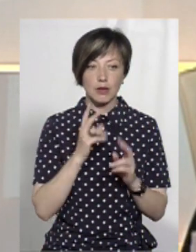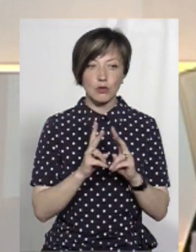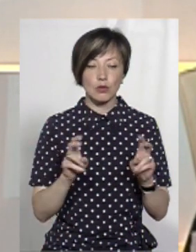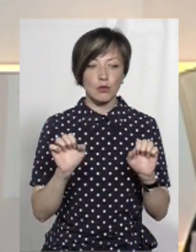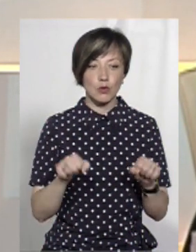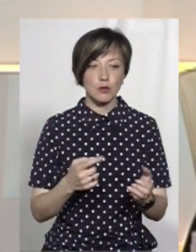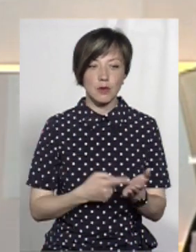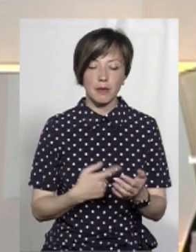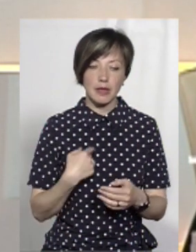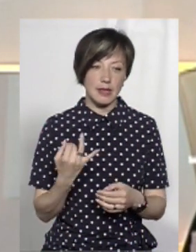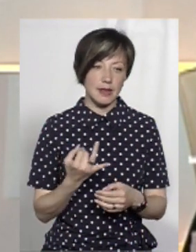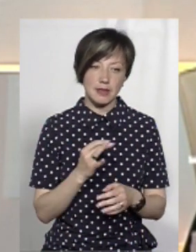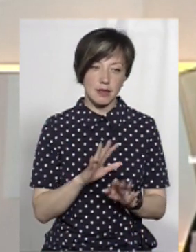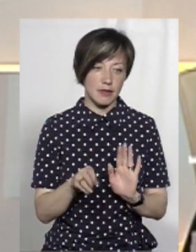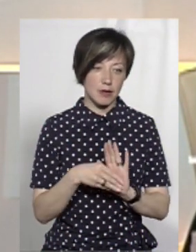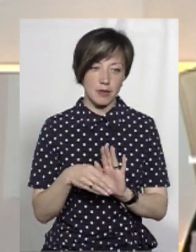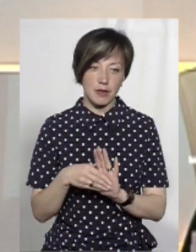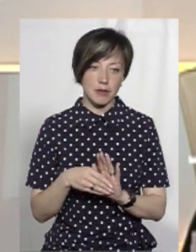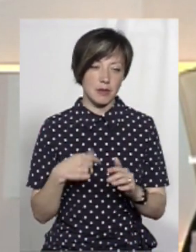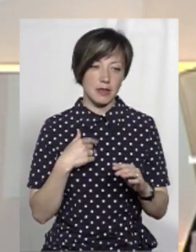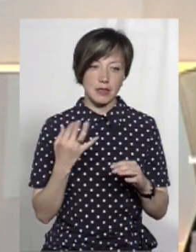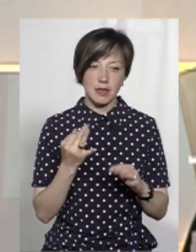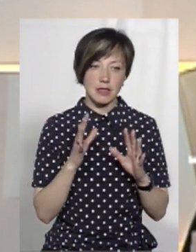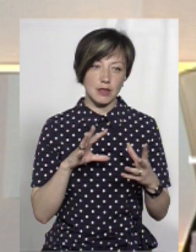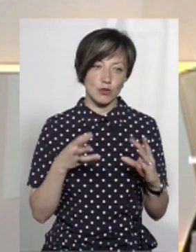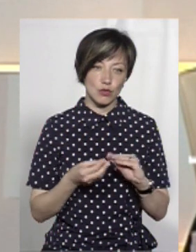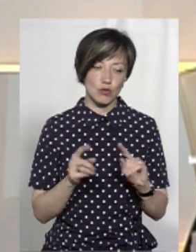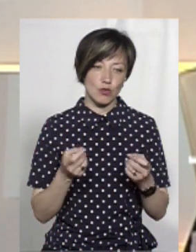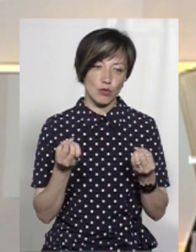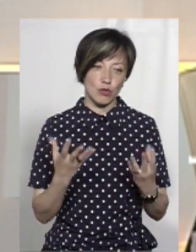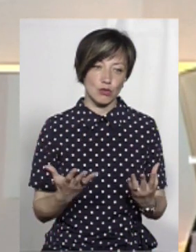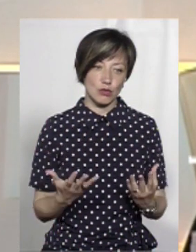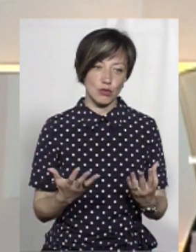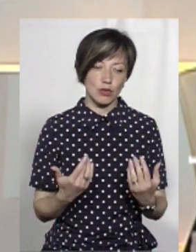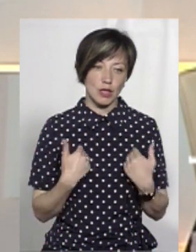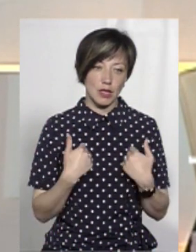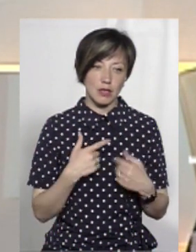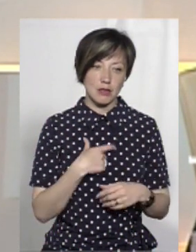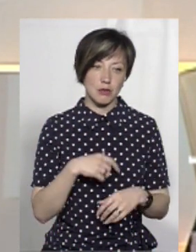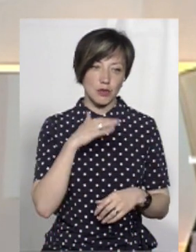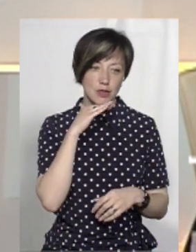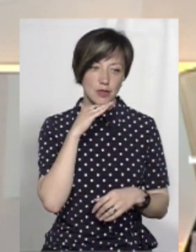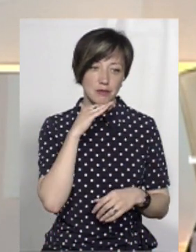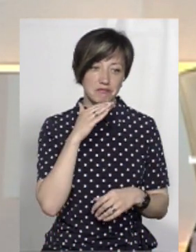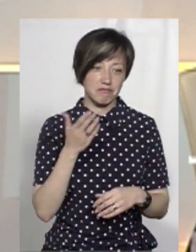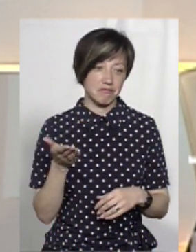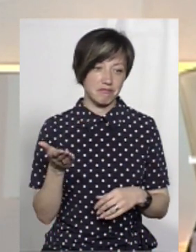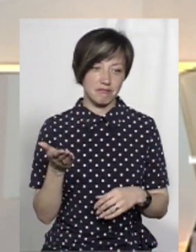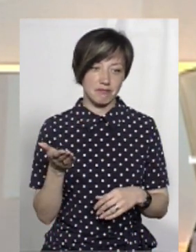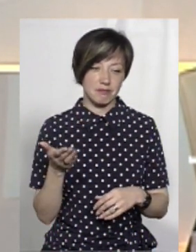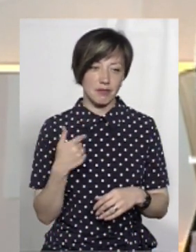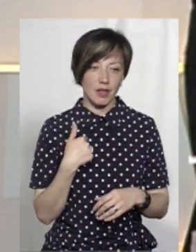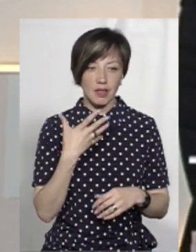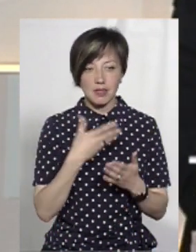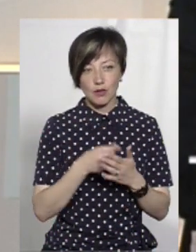підтвердити. Мене не цікавлять хабарі і мене цікавить тільки результат. Чому? Дуже просто. Я вже самодостатній. Чому я самодостатній?